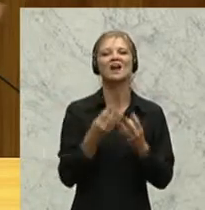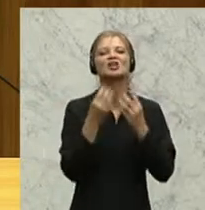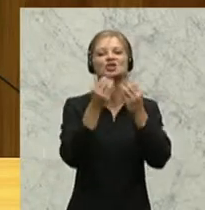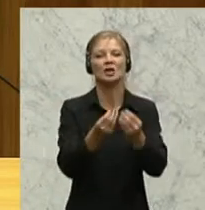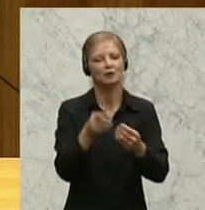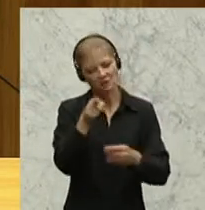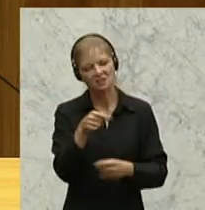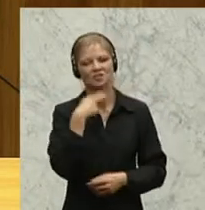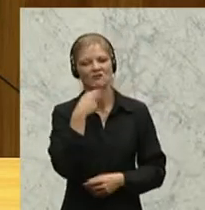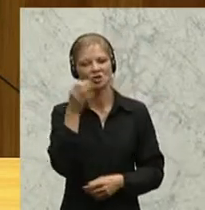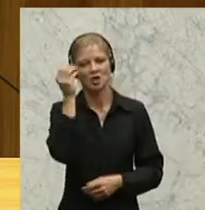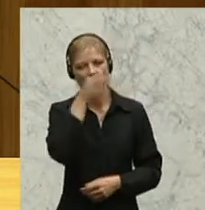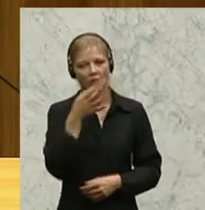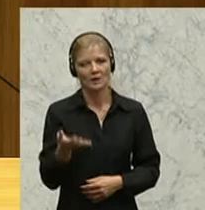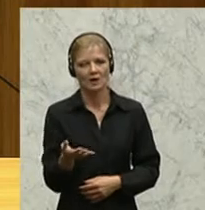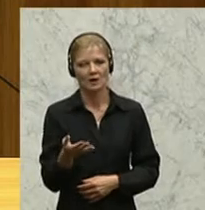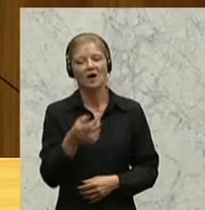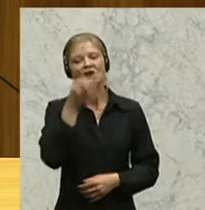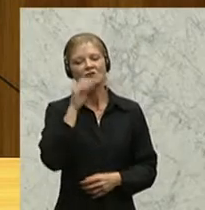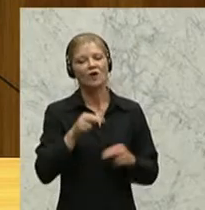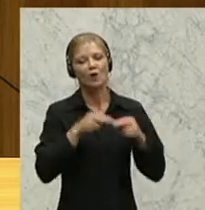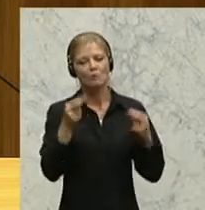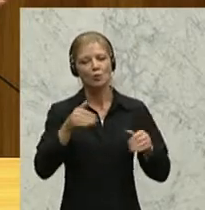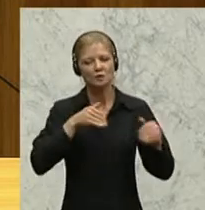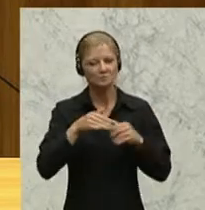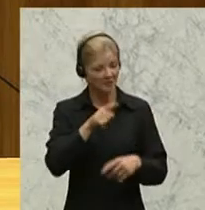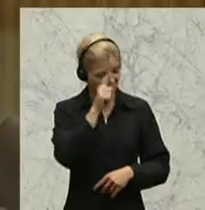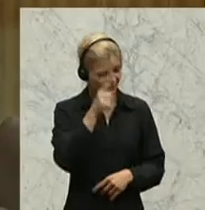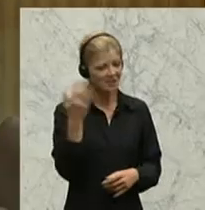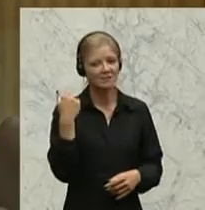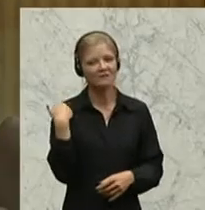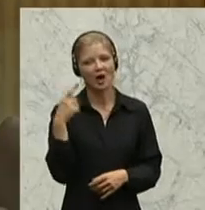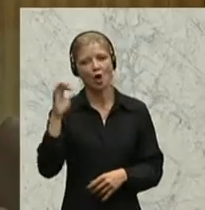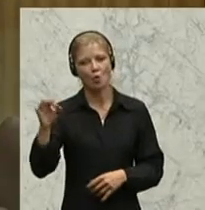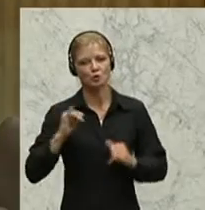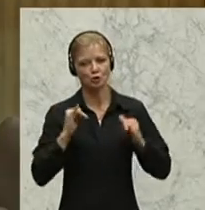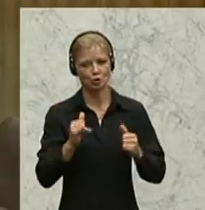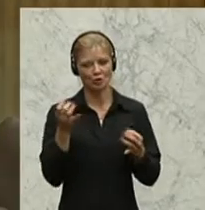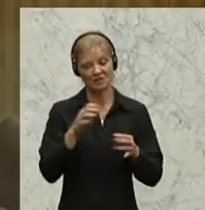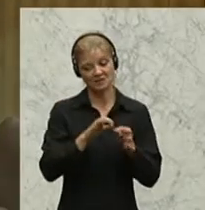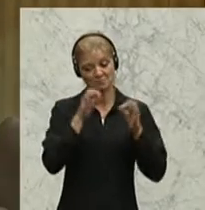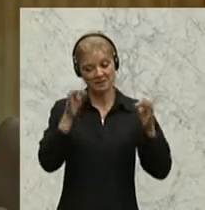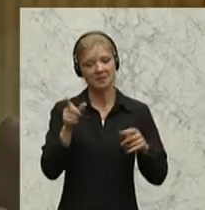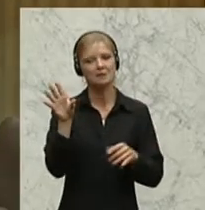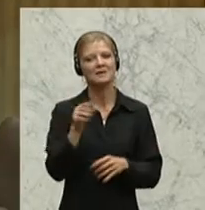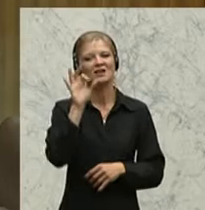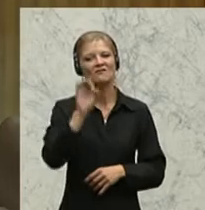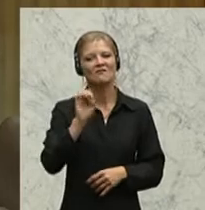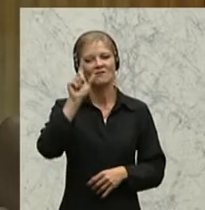ist, was passiert ist mit dieser Felber-Tauern-Katastrophe. Und jetzt fällt Ihnen nichts anderes ein, als die